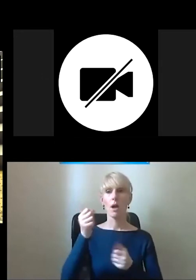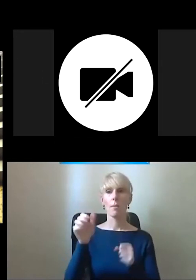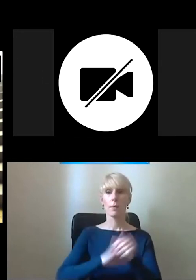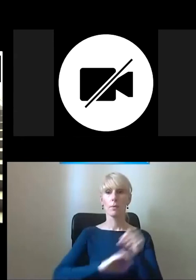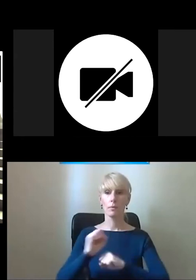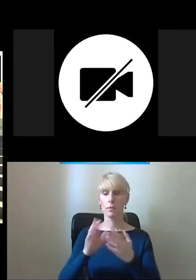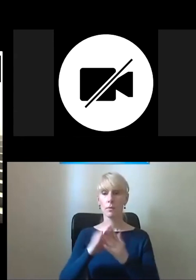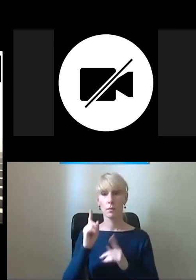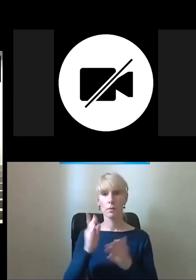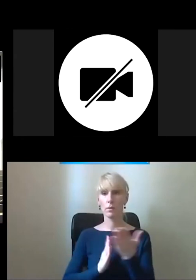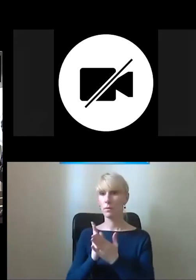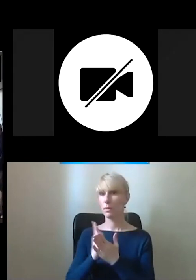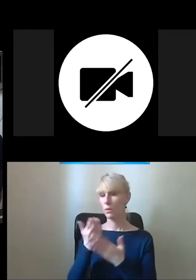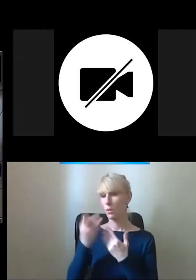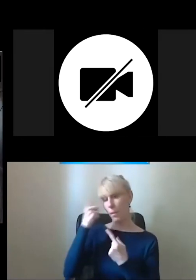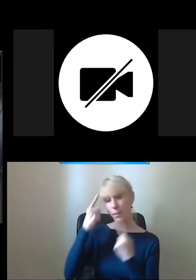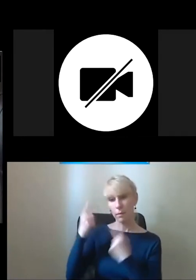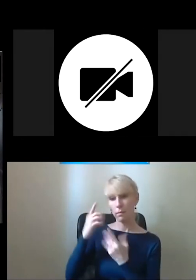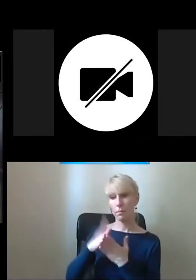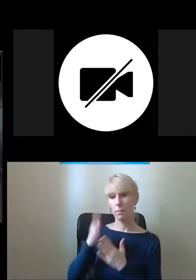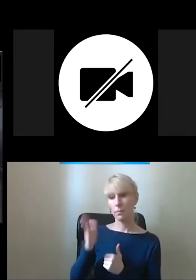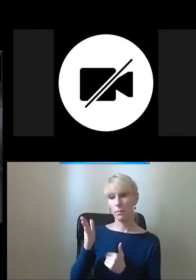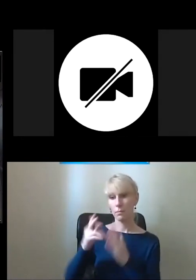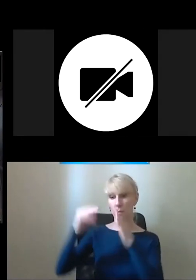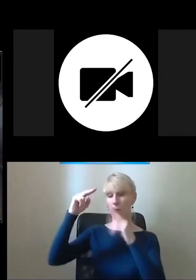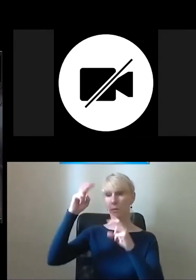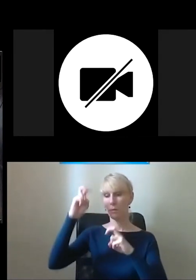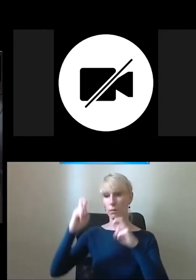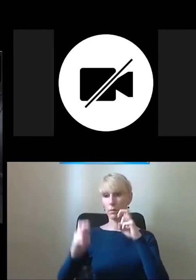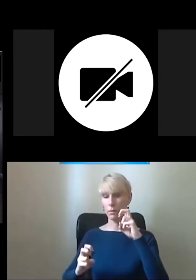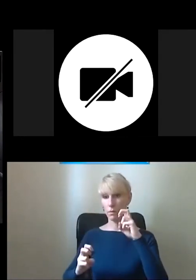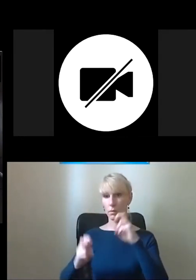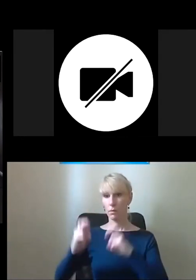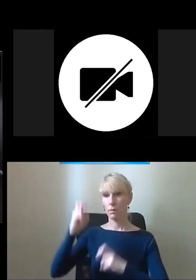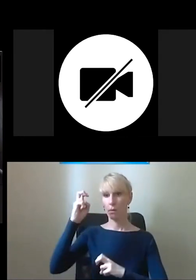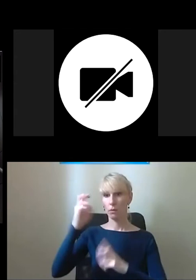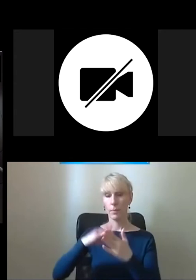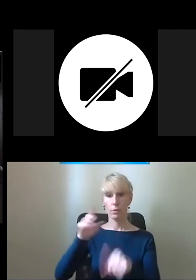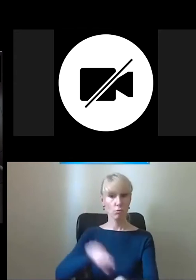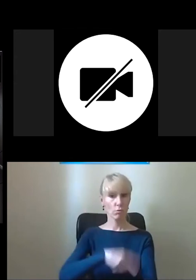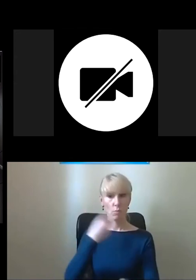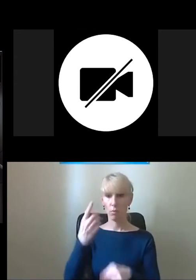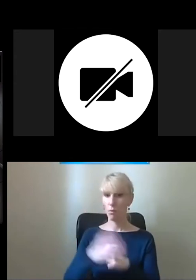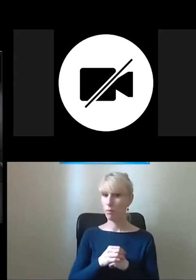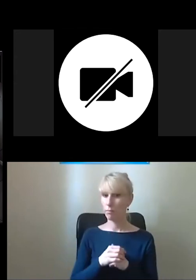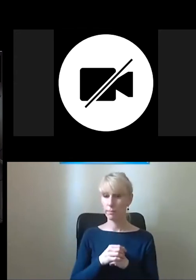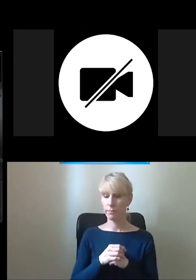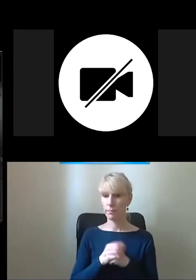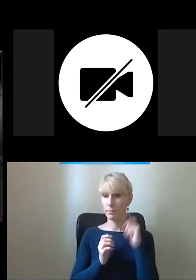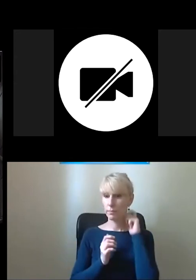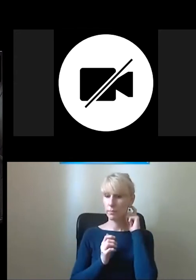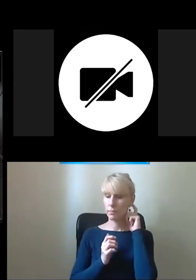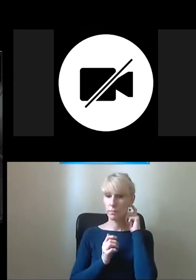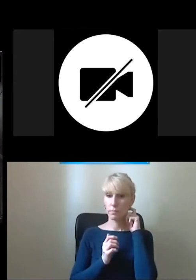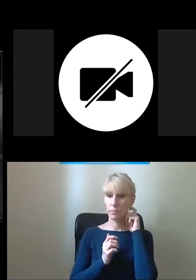zależnym dostępie nigdy nie myślałem, że osoba będzie zjeżdżać tą windą specjalnie, to będzie tak długo trwało. W naszym przypadku, przykładowo myśląc o windzie